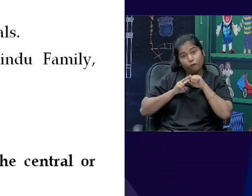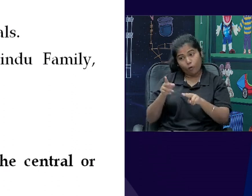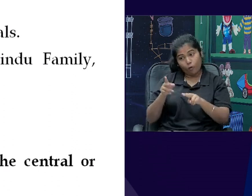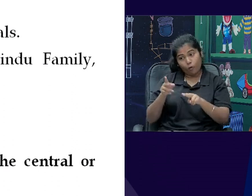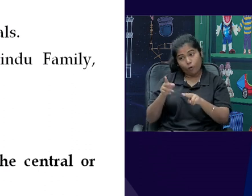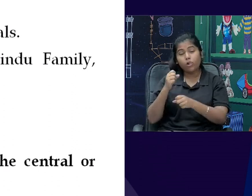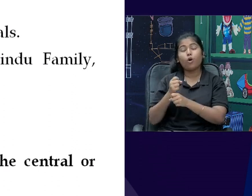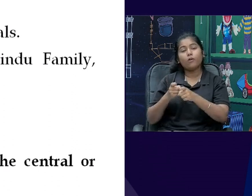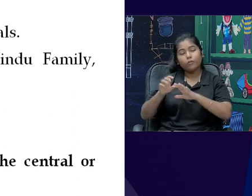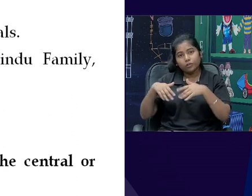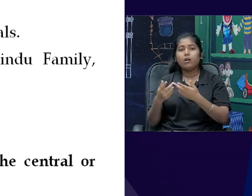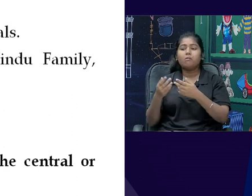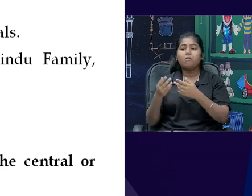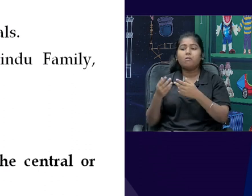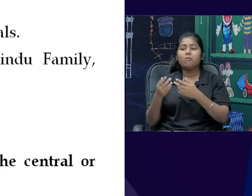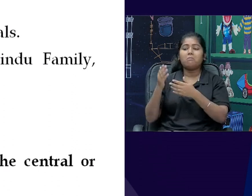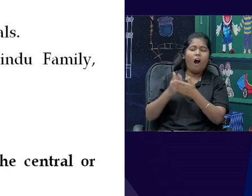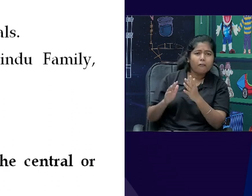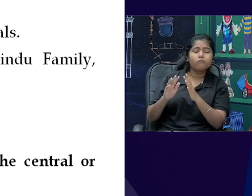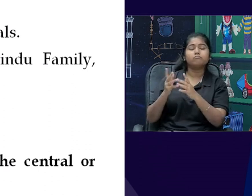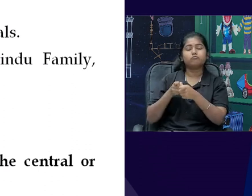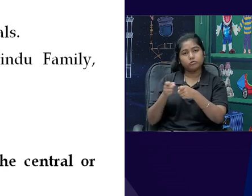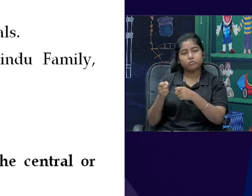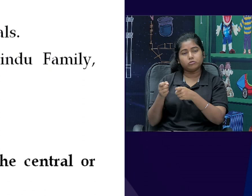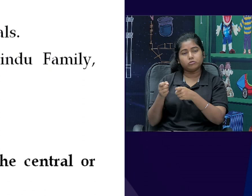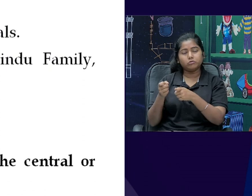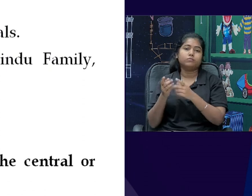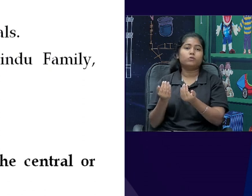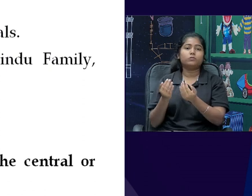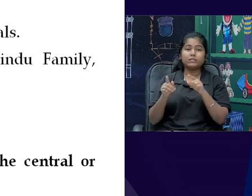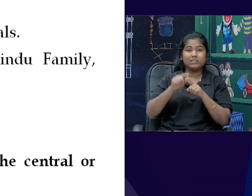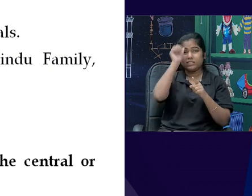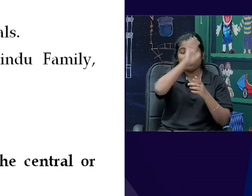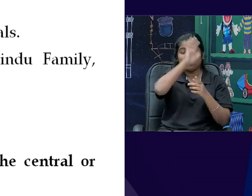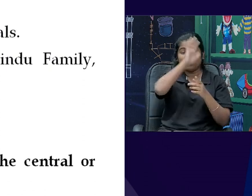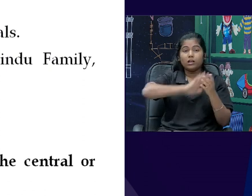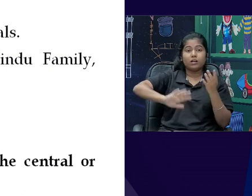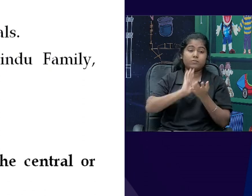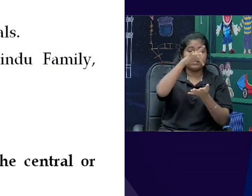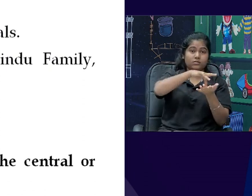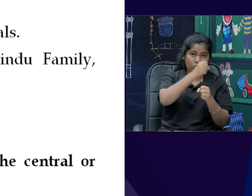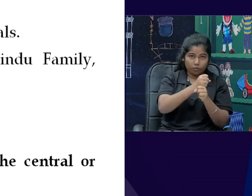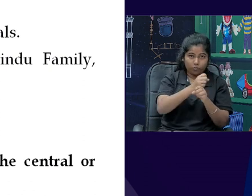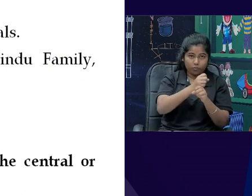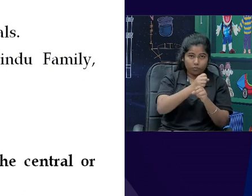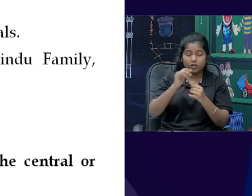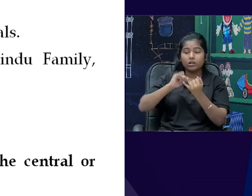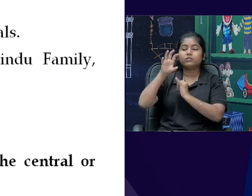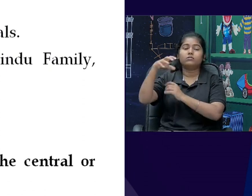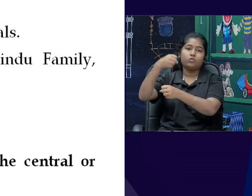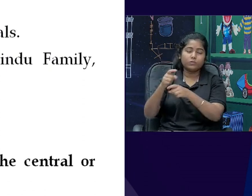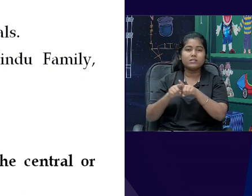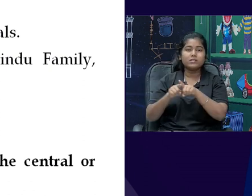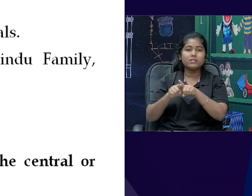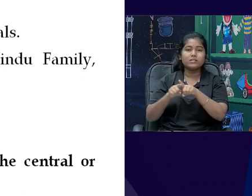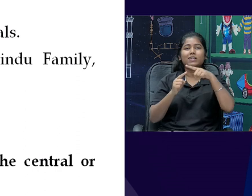and state government, इंडिया में फेडरल सिस्टम है, तो central government के साथ-साथ state governments, for example, Tamil Nadu की government,